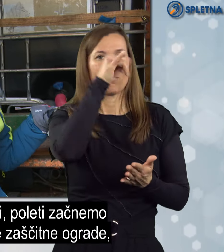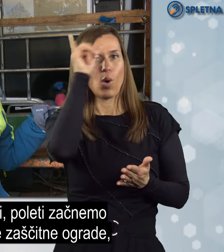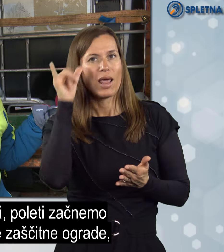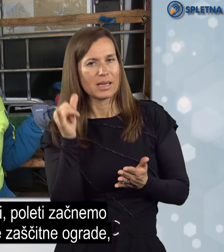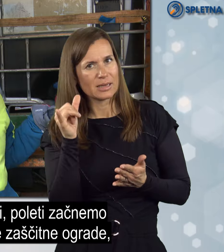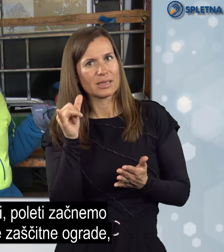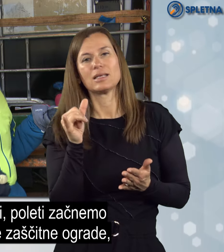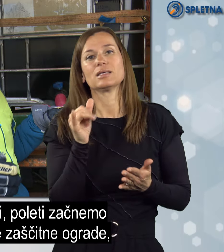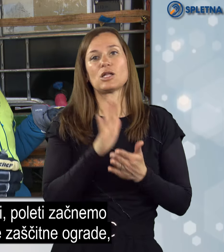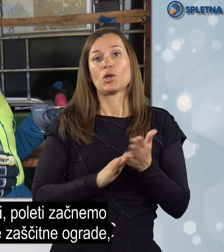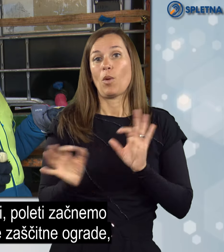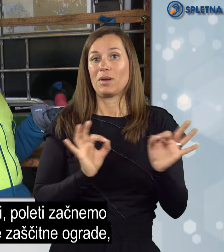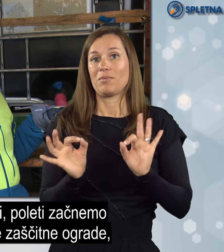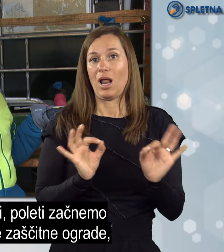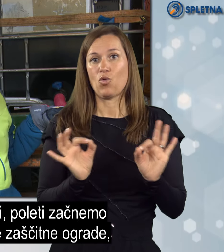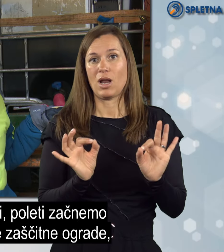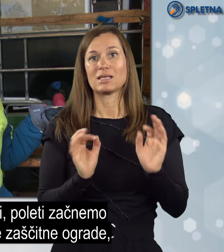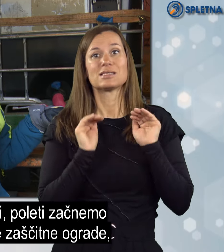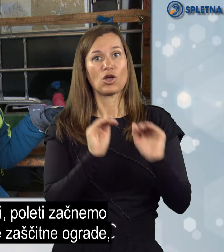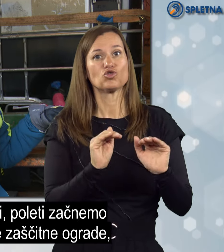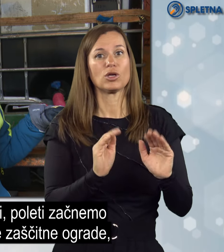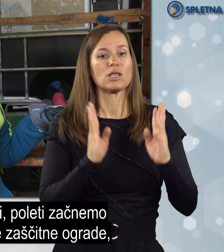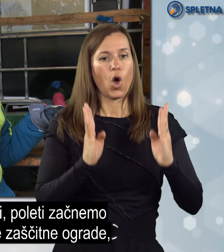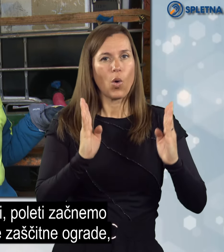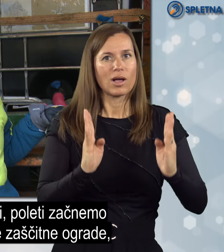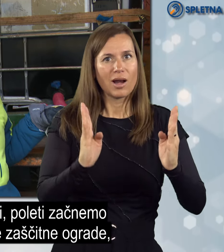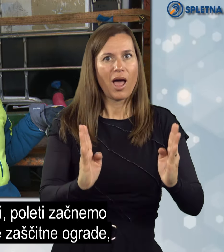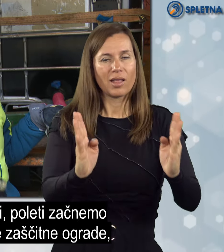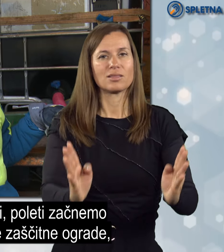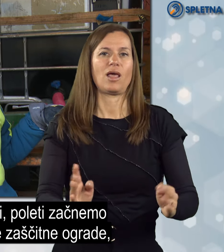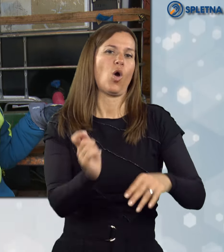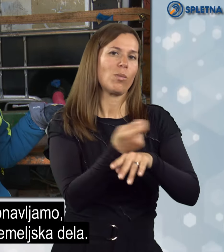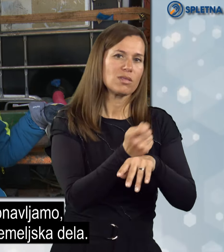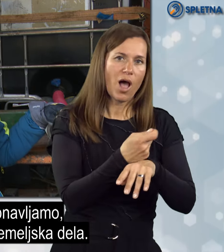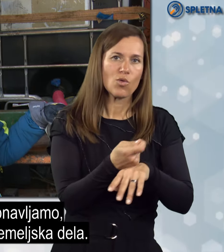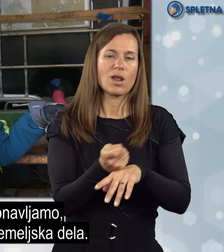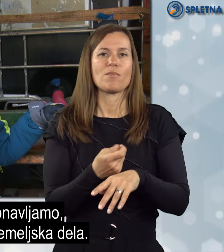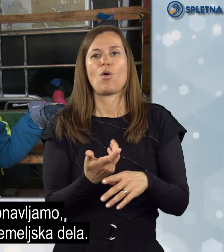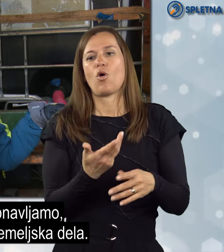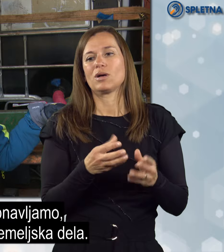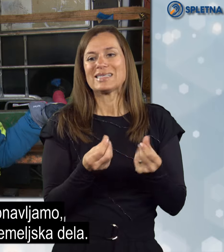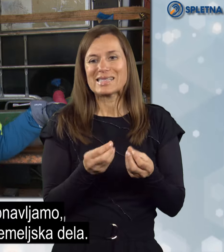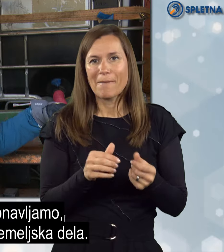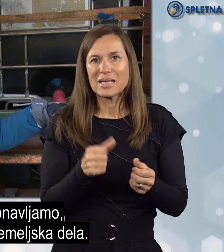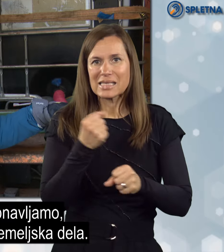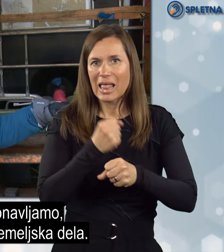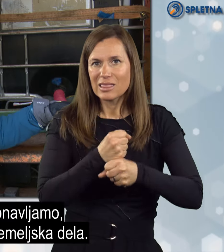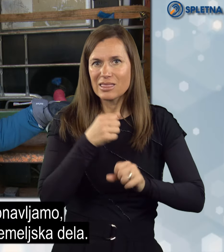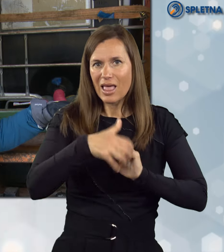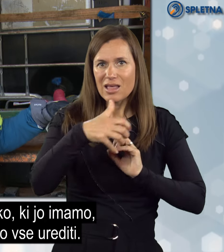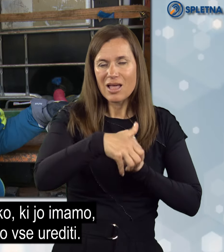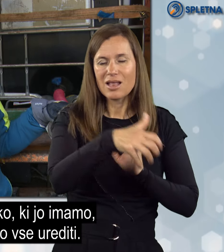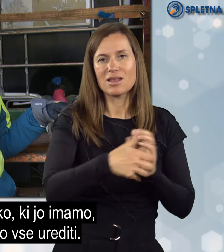pomladi poleti pripravljati zaščitne ograde, jih obnavljamo, imamo kakšna zemljska dela,